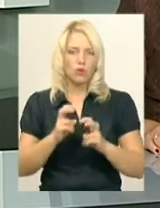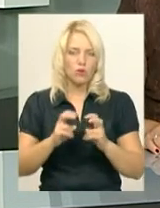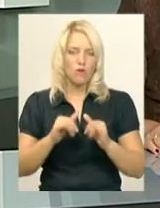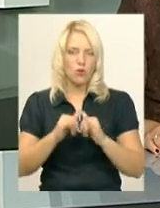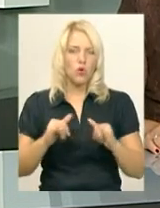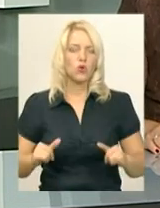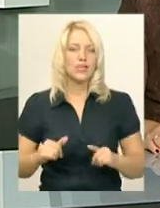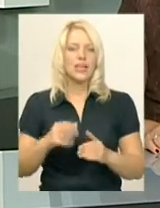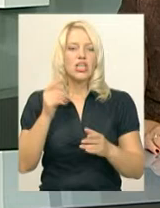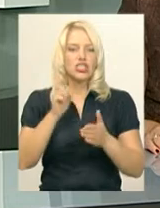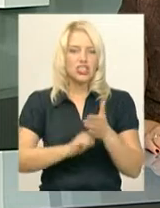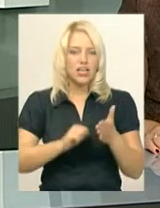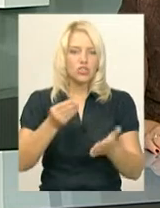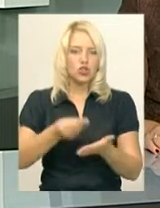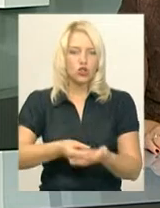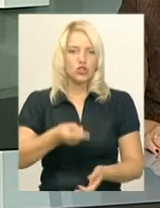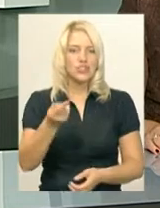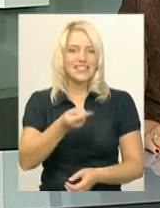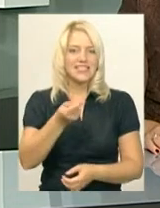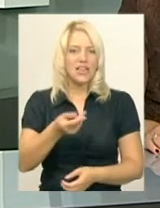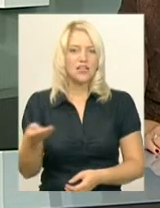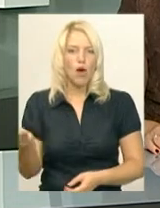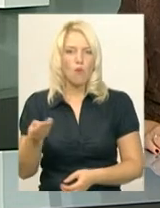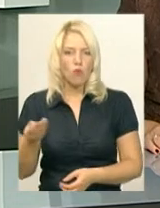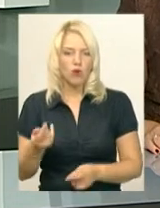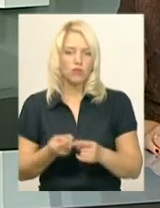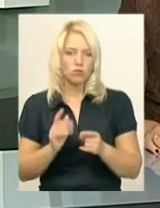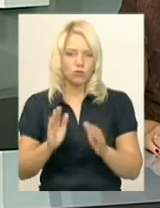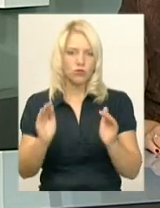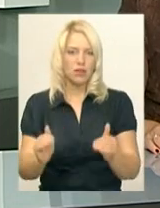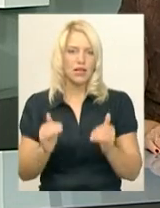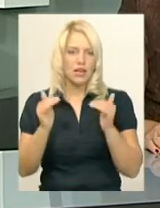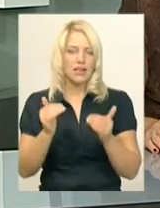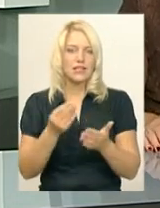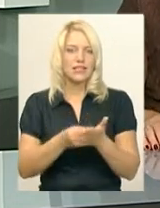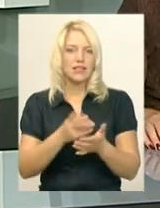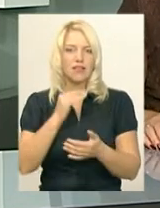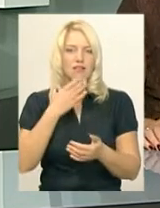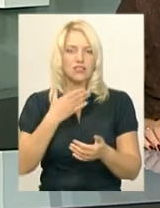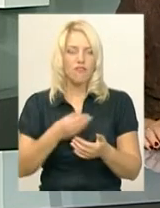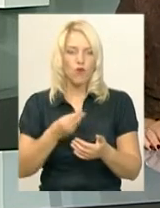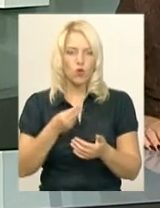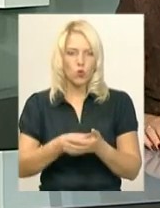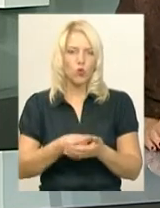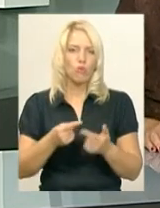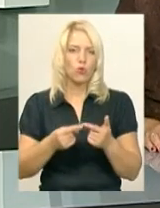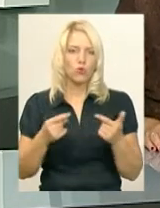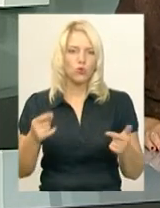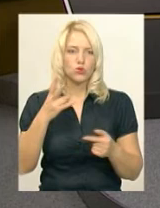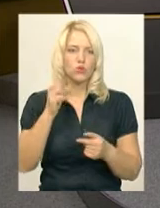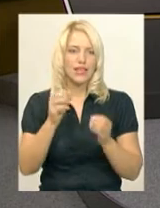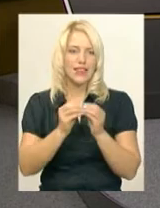Через здорожчання зерна і борошна вони найближчим часом теж можуть підняти ціни на свою продукцію на 10%.